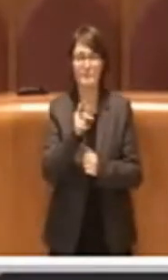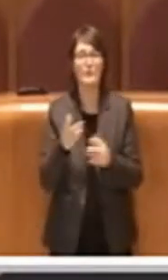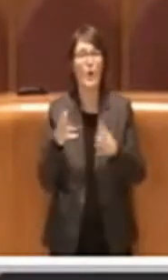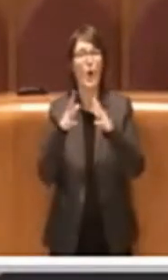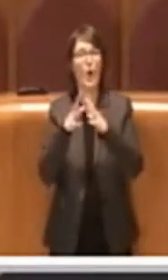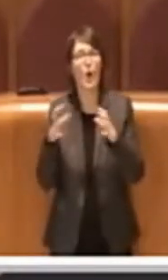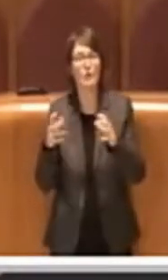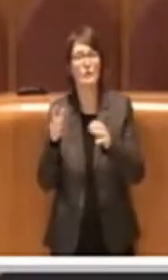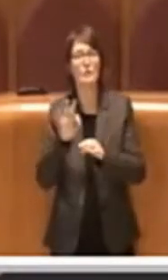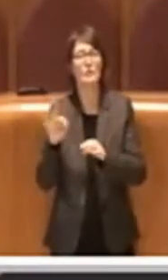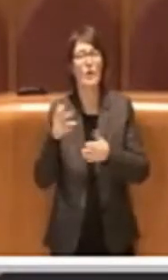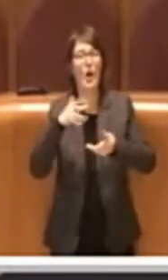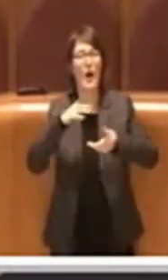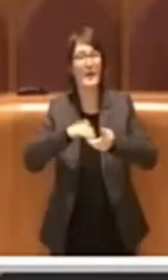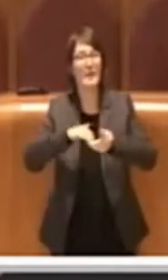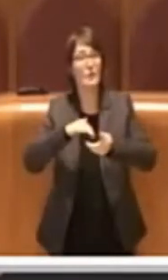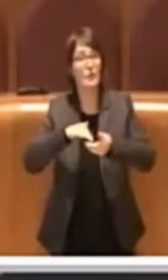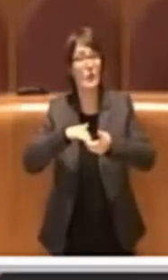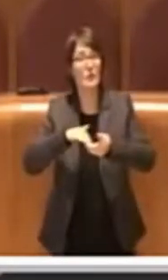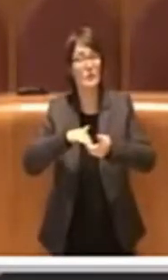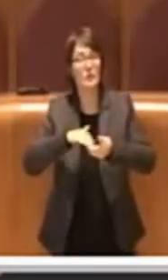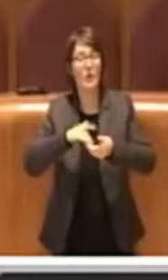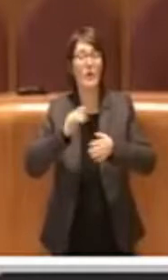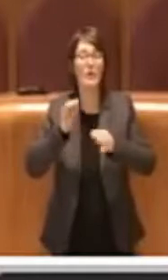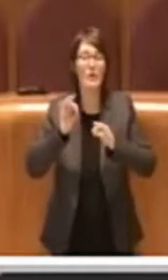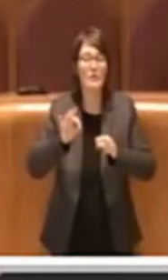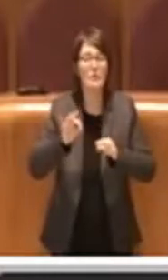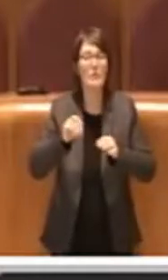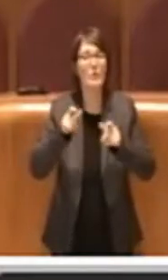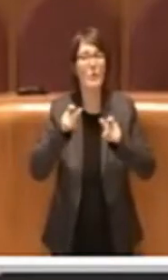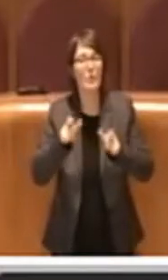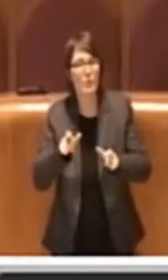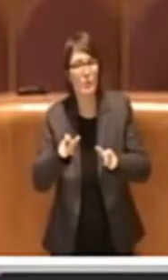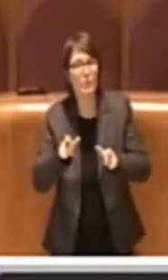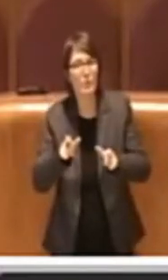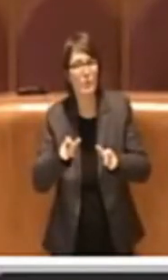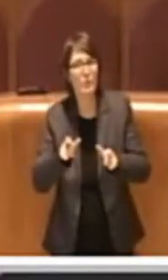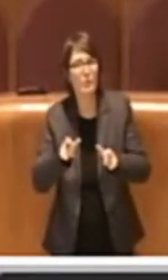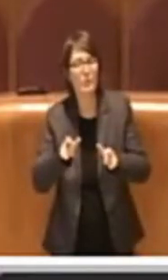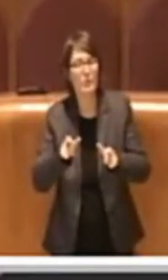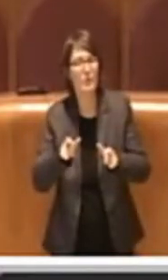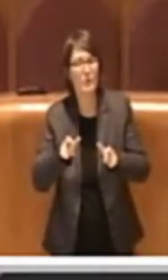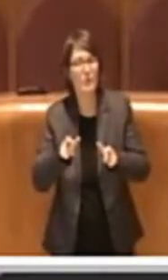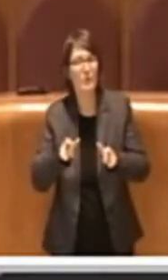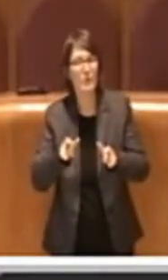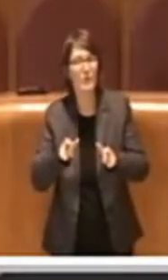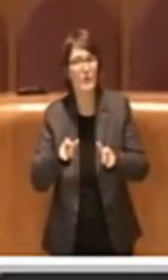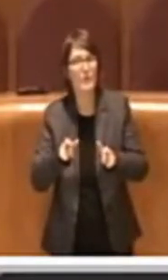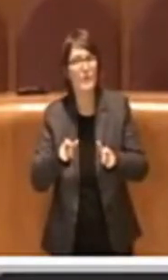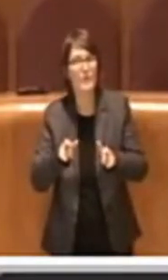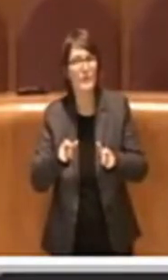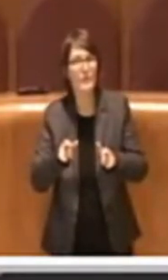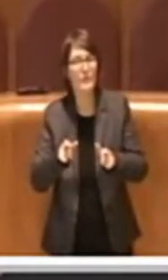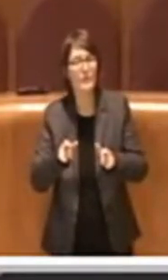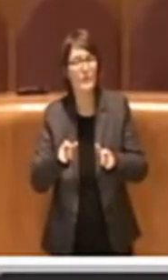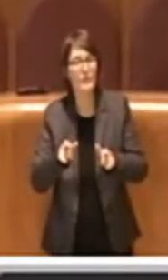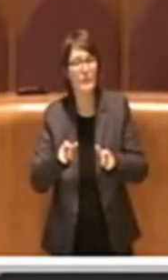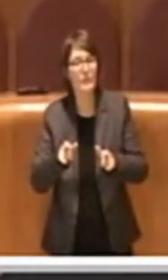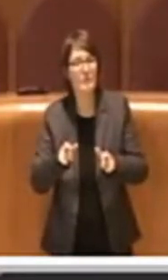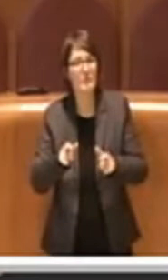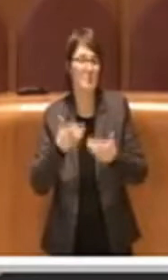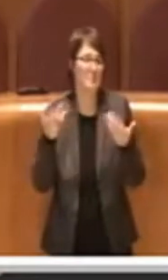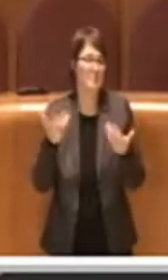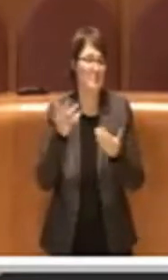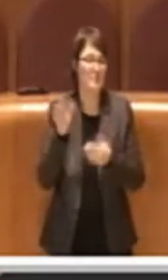associazioni che si dedicano proprio a far sì che magari anche persone che